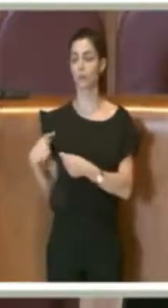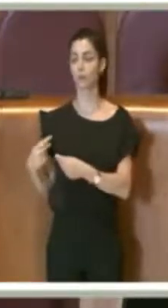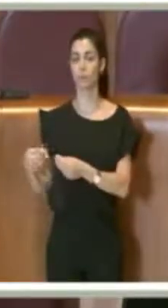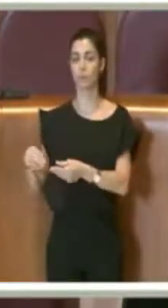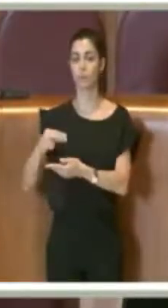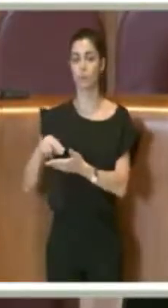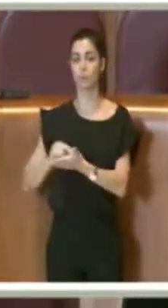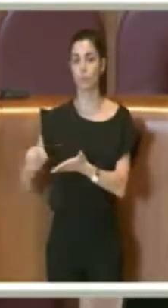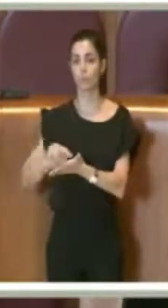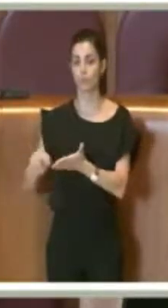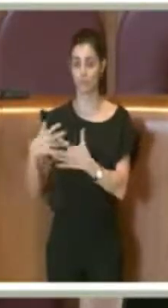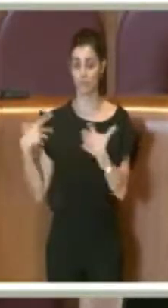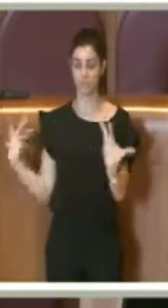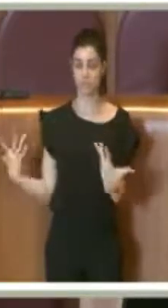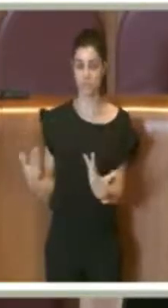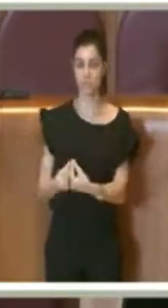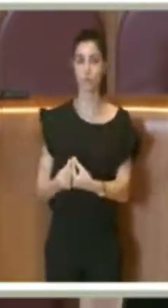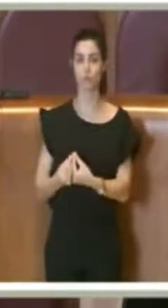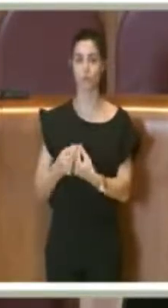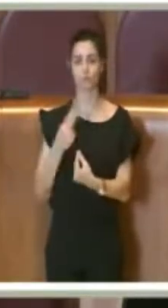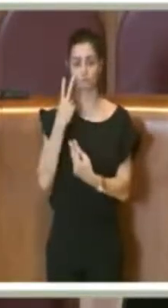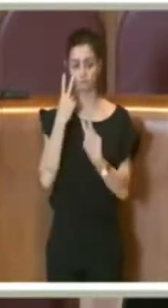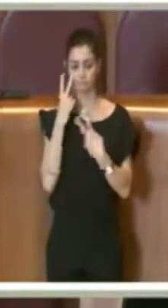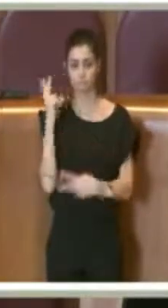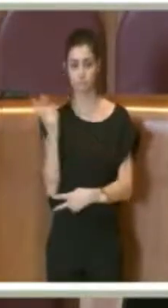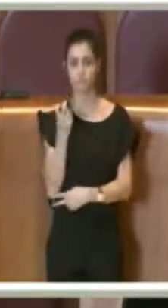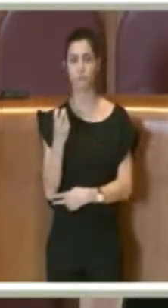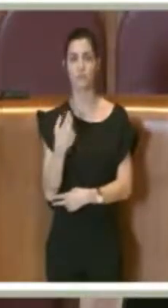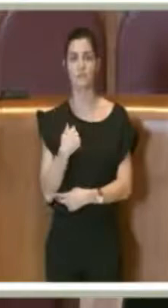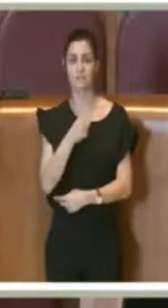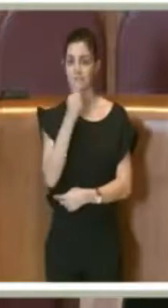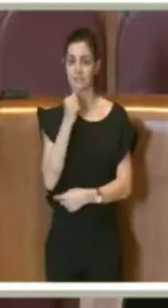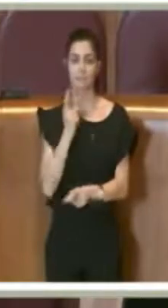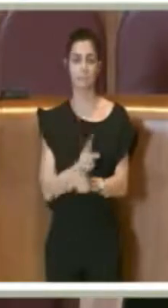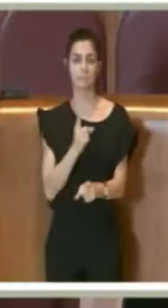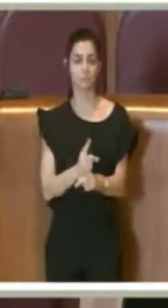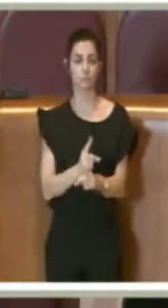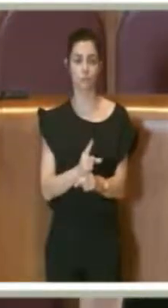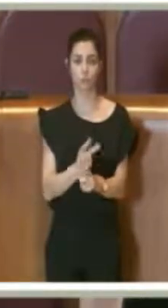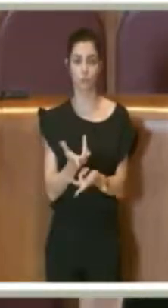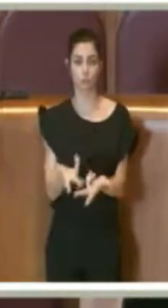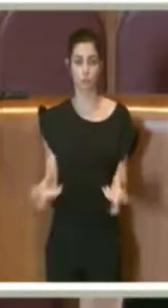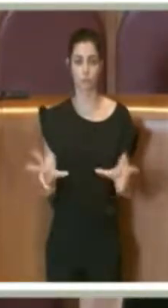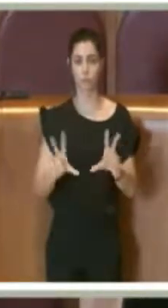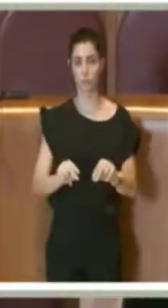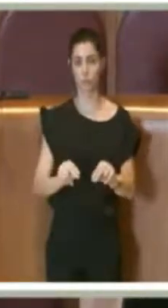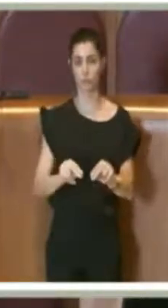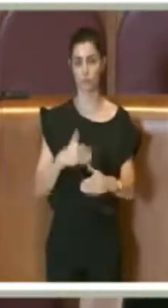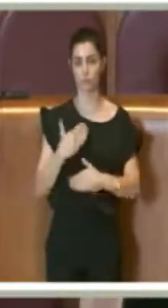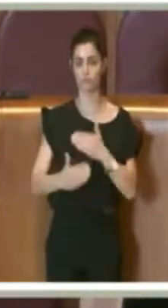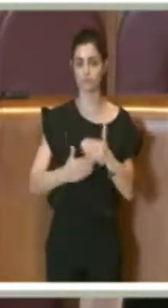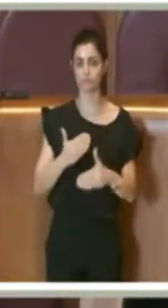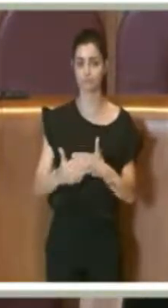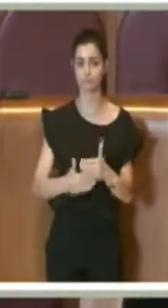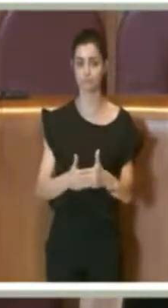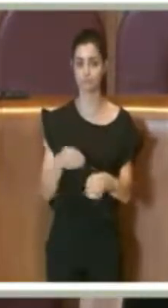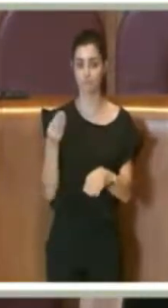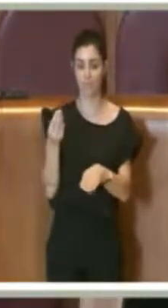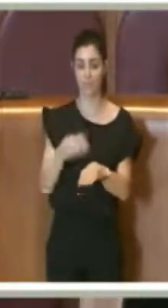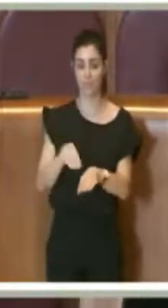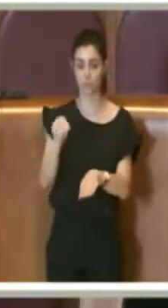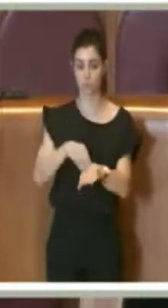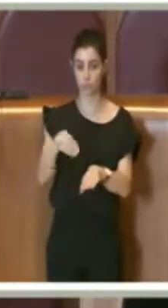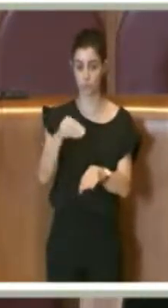insieme abbiamo visto che c'era bisogno di un aggiornamento, un aggiornamento dovuto